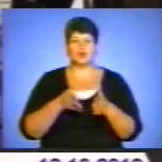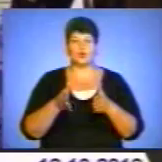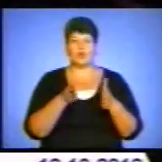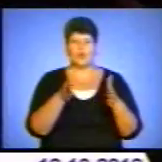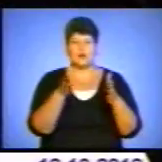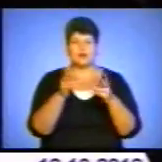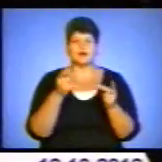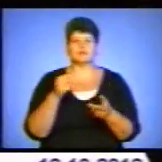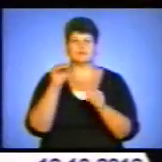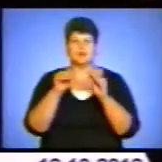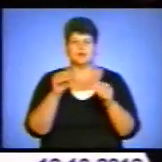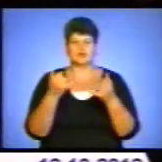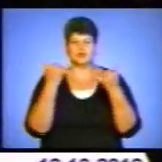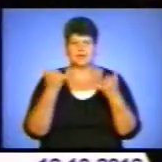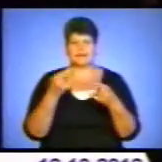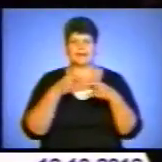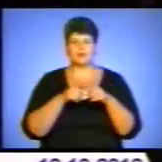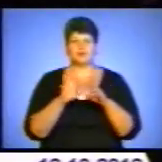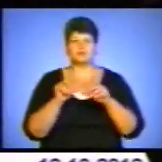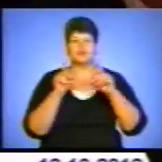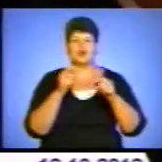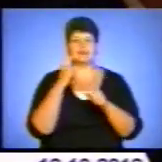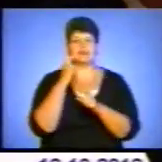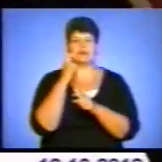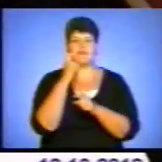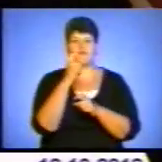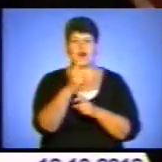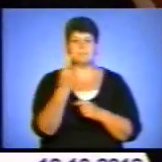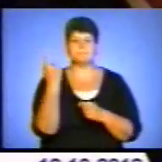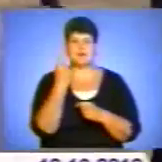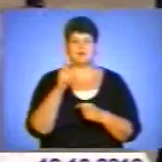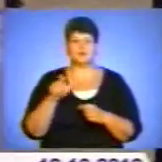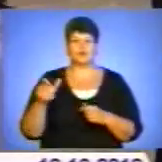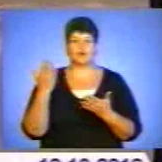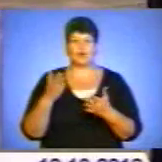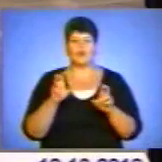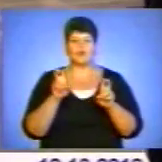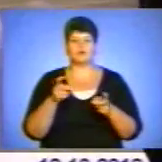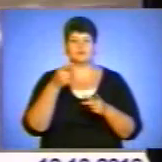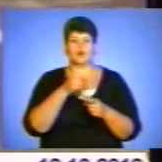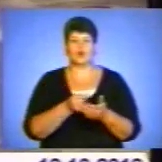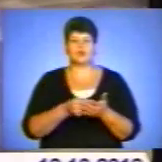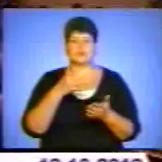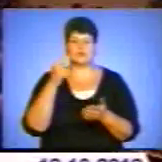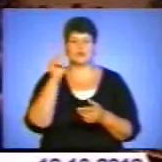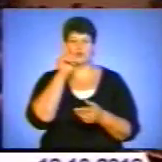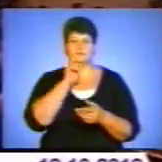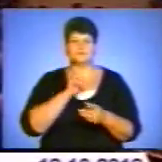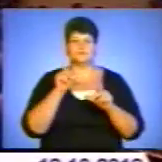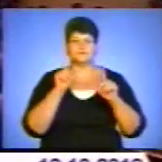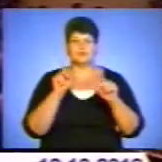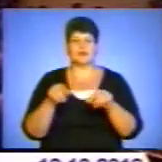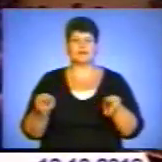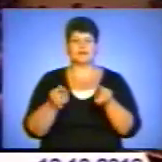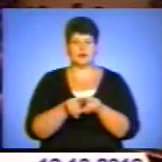сучасними технологіями, було запущено трамвай, перші пасажири якого особисто мали змогу оцінити зручності поїздки. Також Микола Азаров